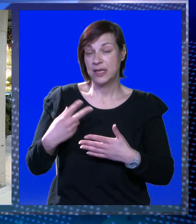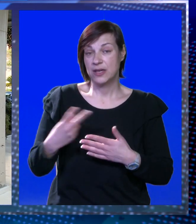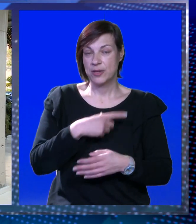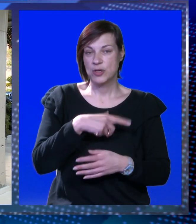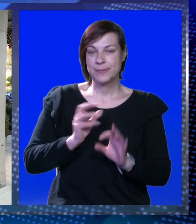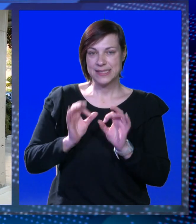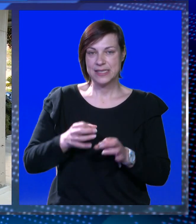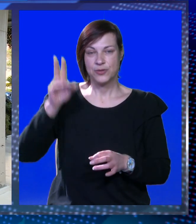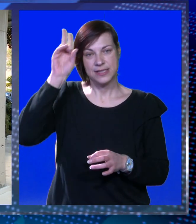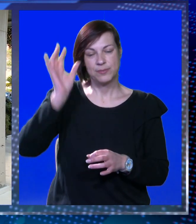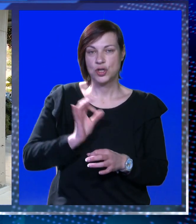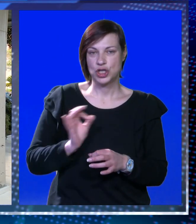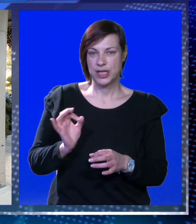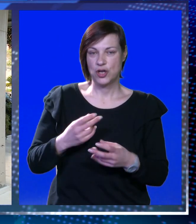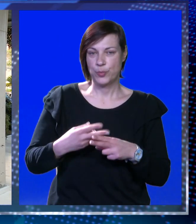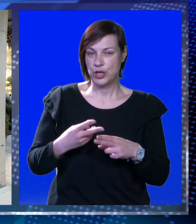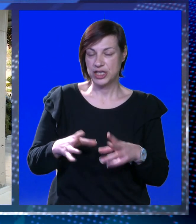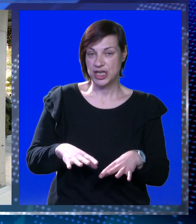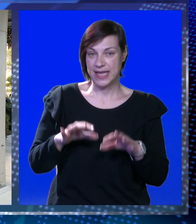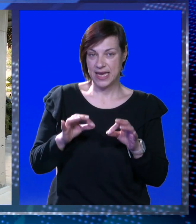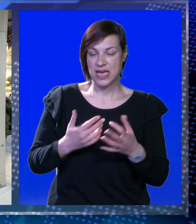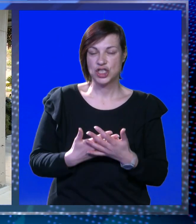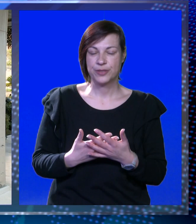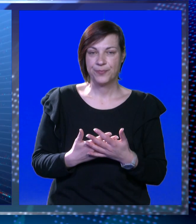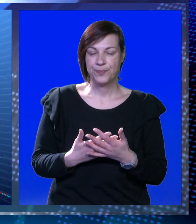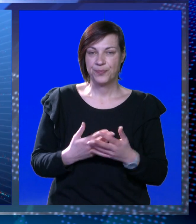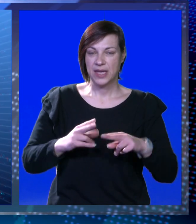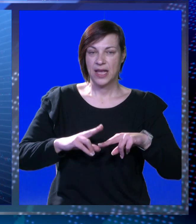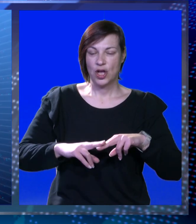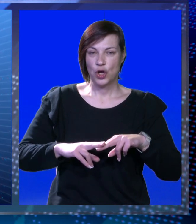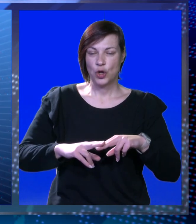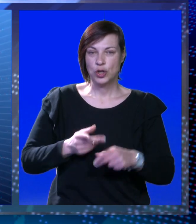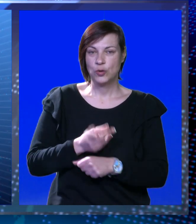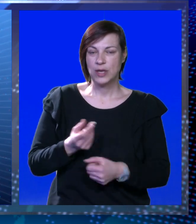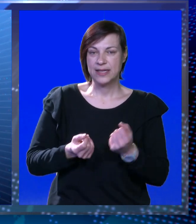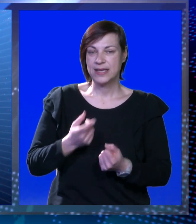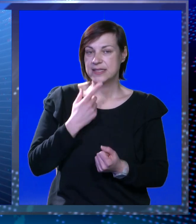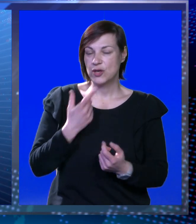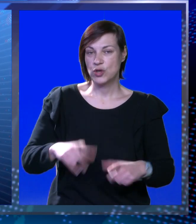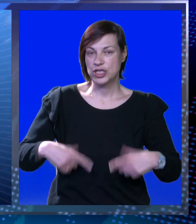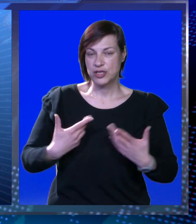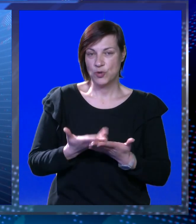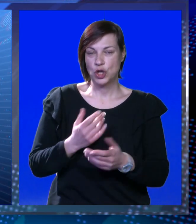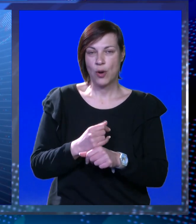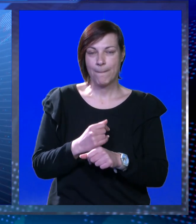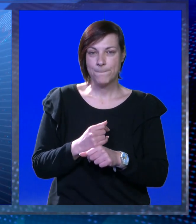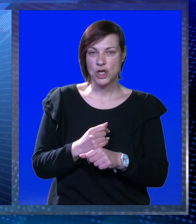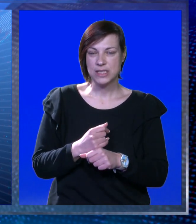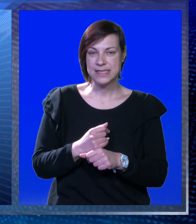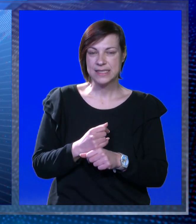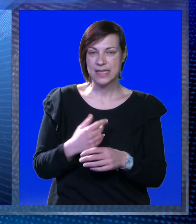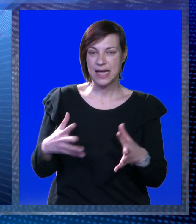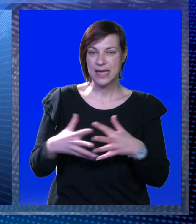i inim osobama, siguran se da se može dobro dobro rješenja i cilja. Od lokalnih taksista koji želimo, od tog posla,